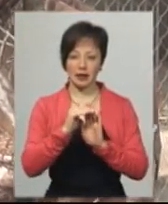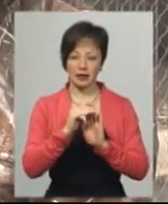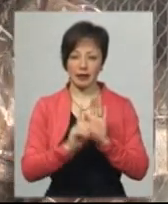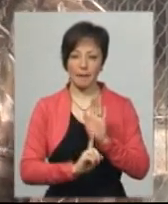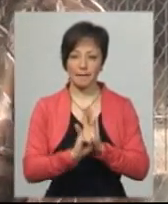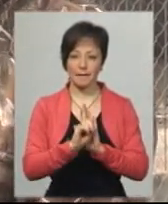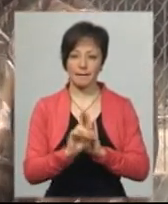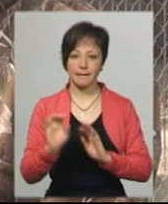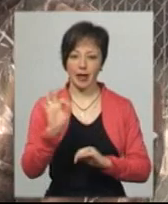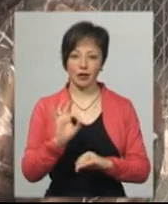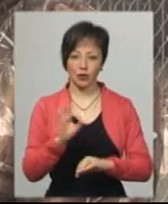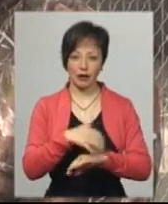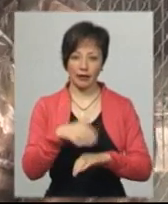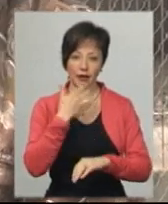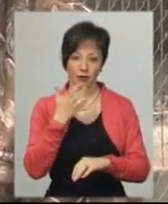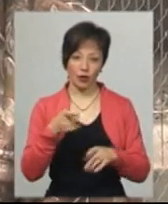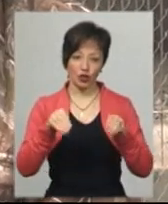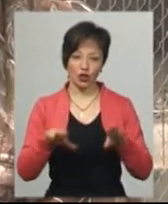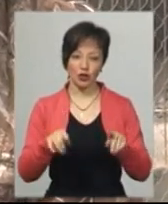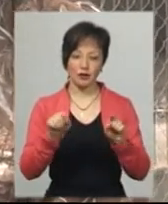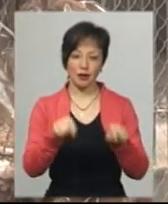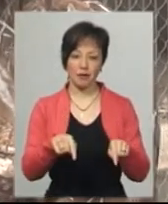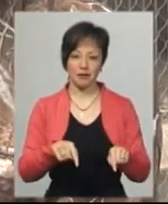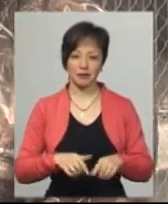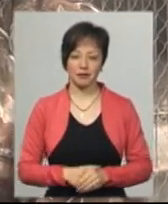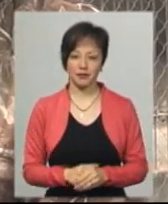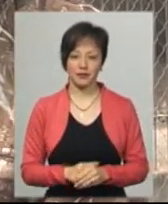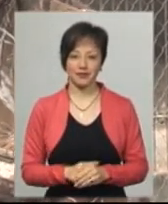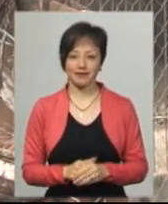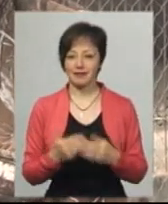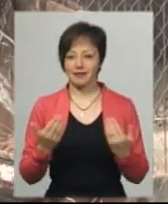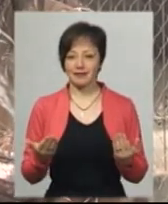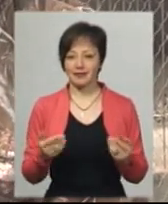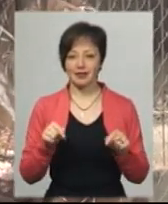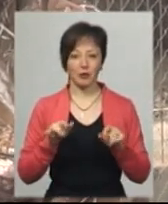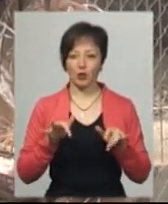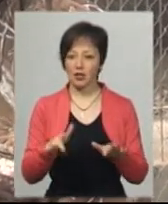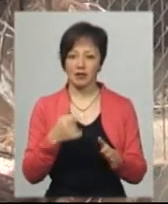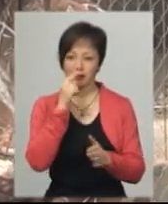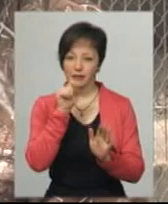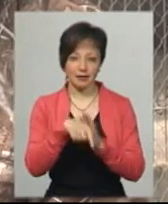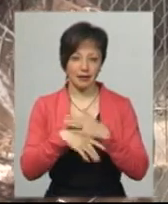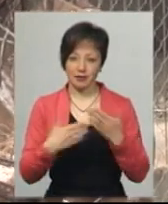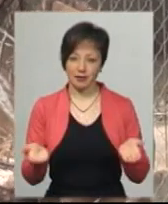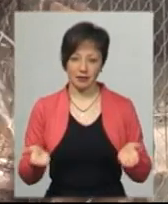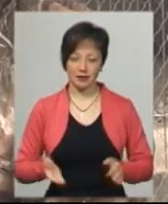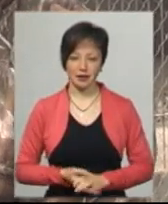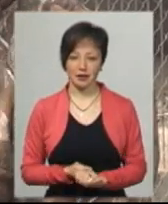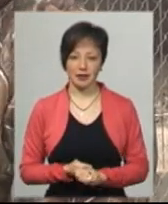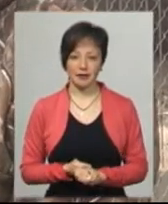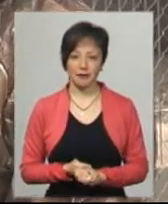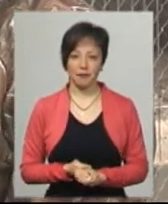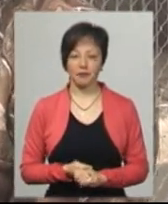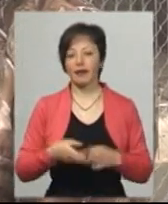ніж раніше було. І от вона вирішила в цей раз там. В цей процес ми ніяким чином стараємось не вмішуватись.